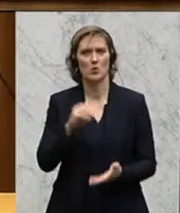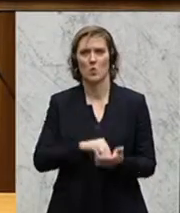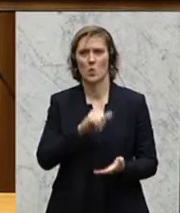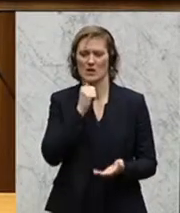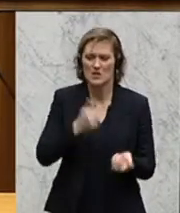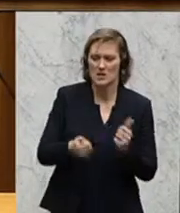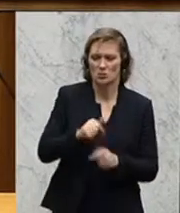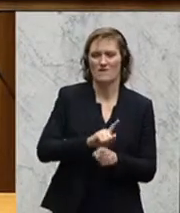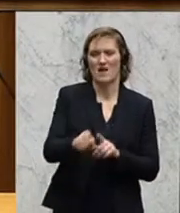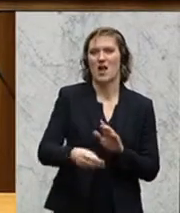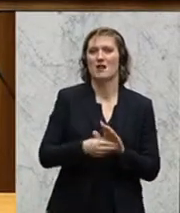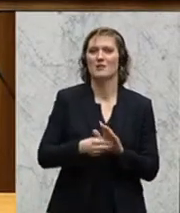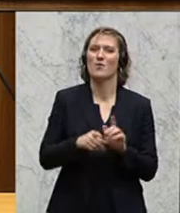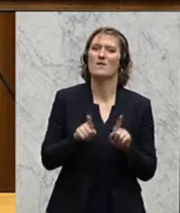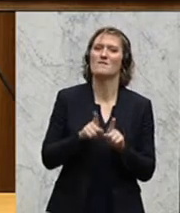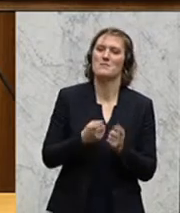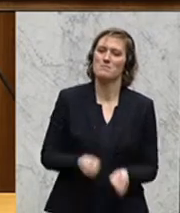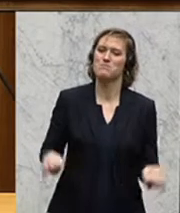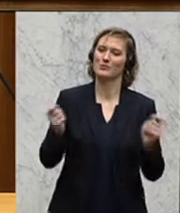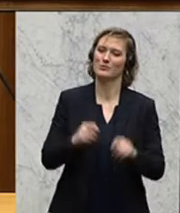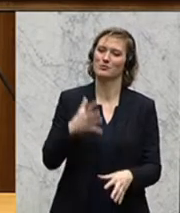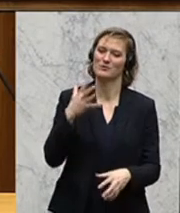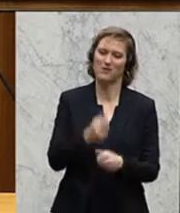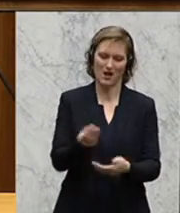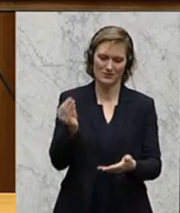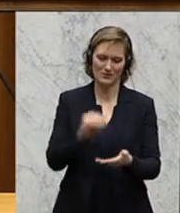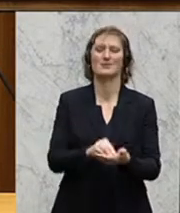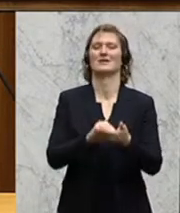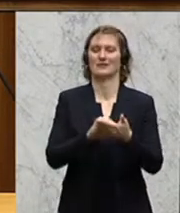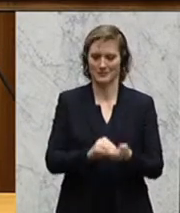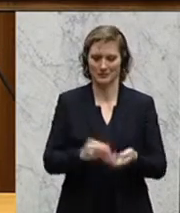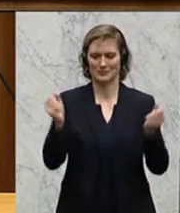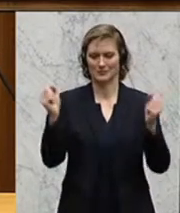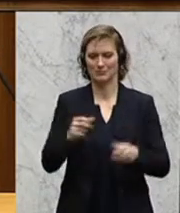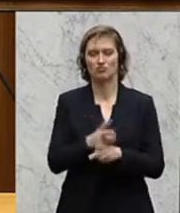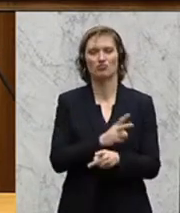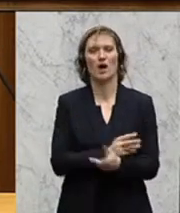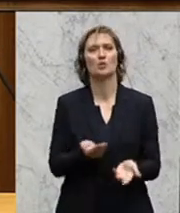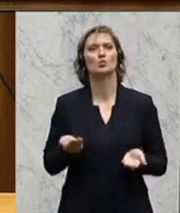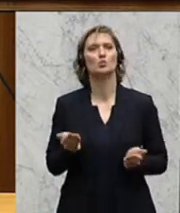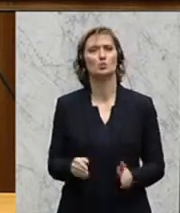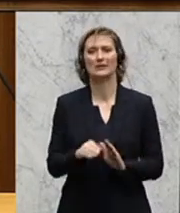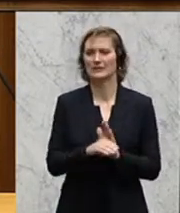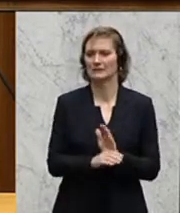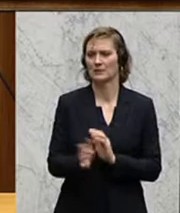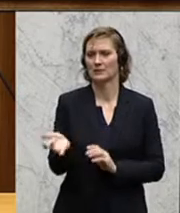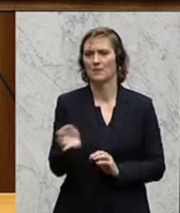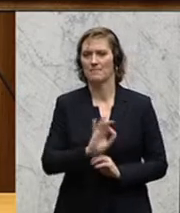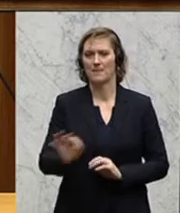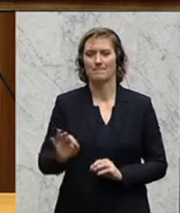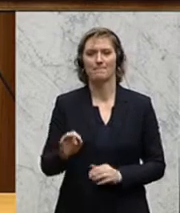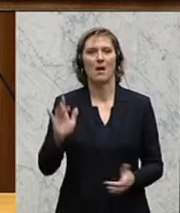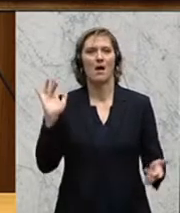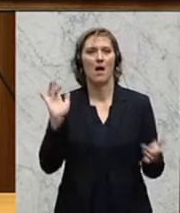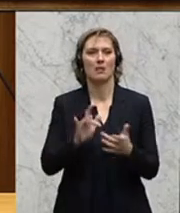auch die notwendige Breite in einer Beschlussfassung zustande zu bringen, um zu sagen, dieses Staatsschutzgesetz ist zuallererst ein